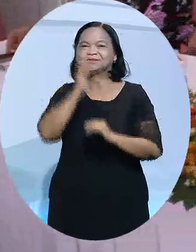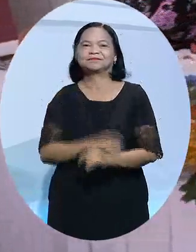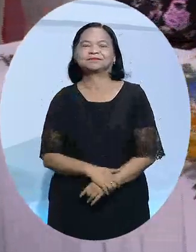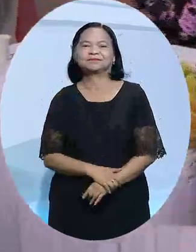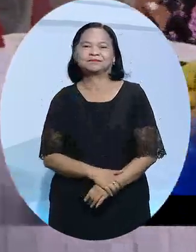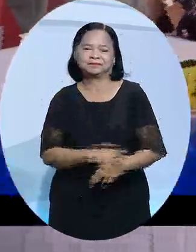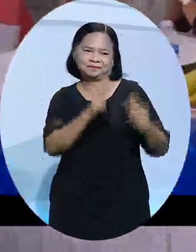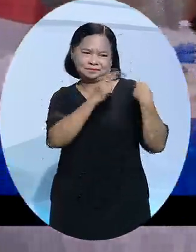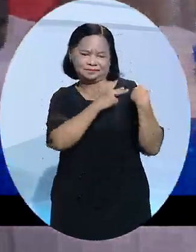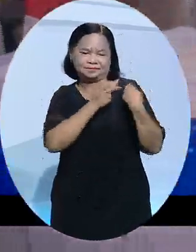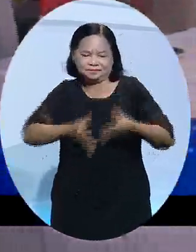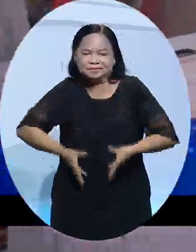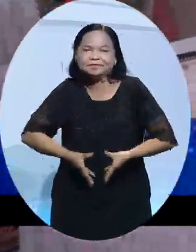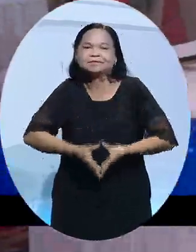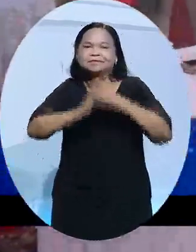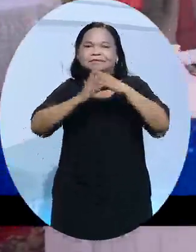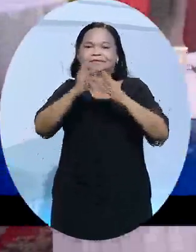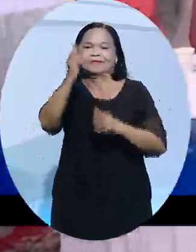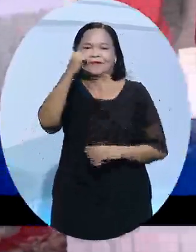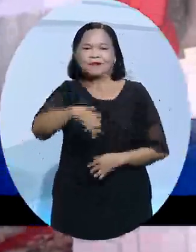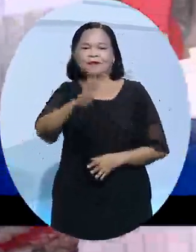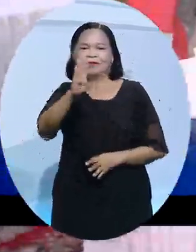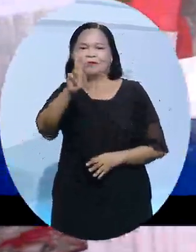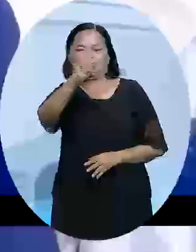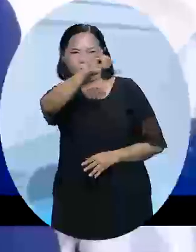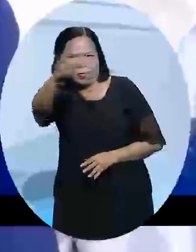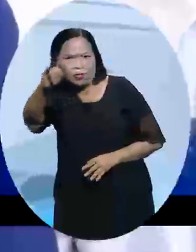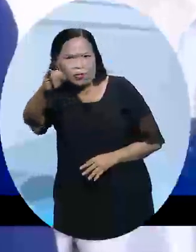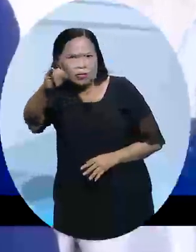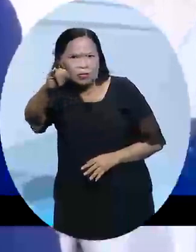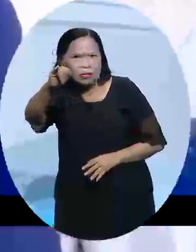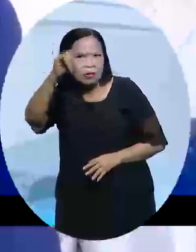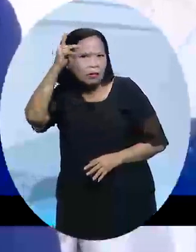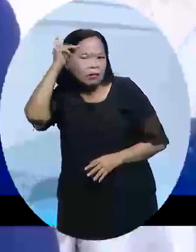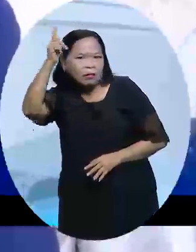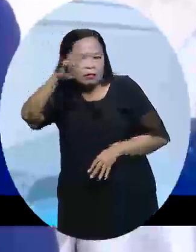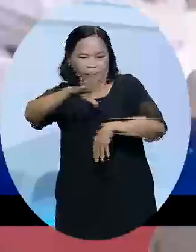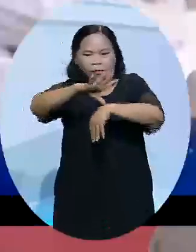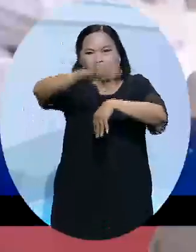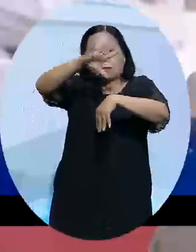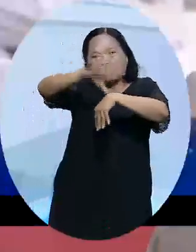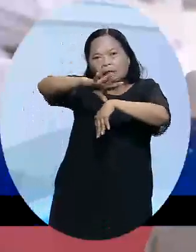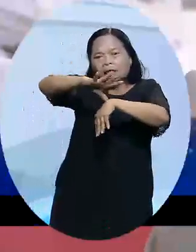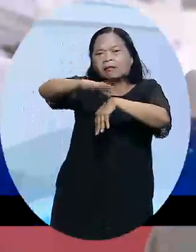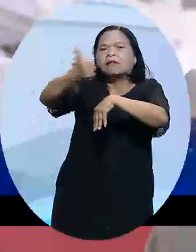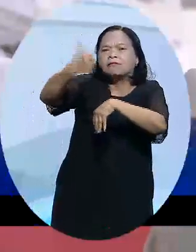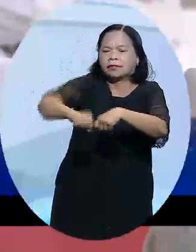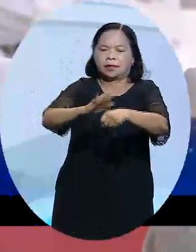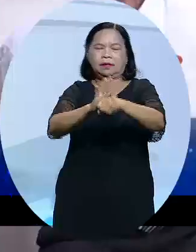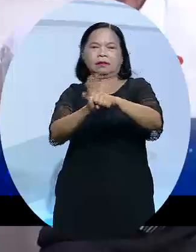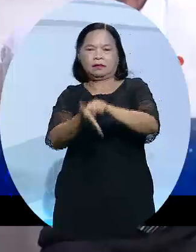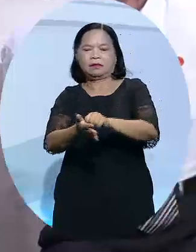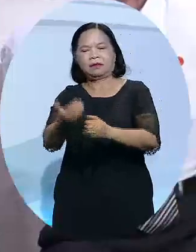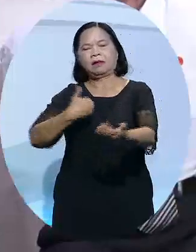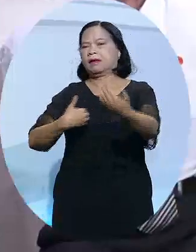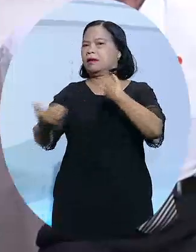Nhiệm kỳ vừa qua, Câu lạc bộ Doanh nhân Họ Bùi miền Nam đứng trước nhiều khó khăn và thách thức, đó là diễn biến phức tạp của dịch bệnh COVID-19 đã